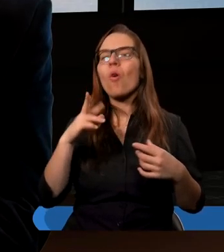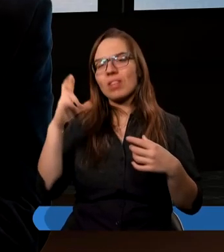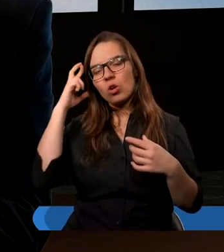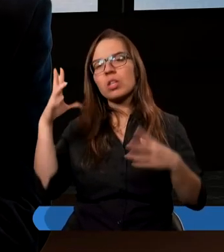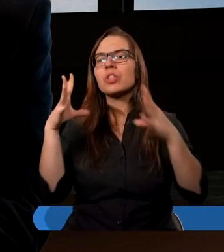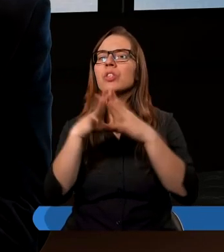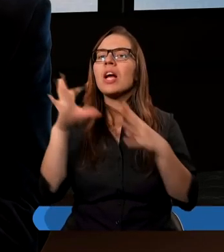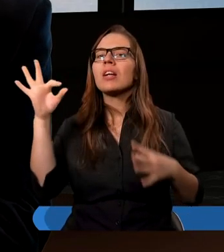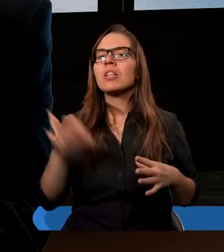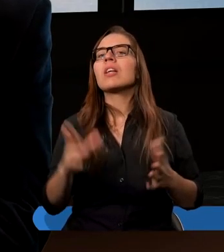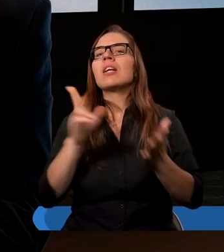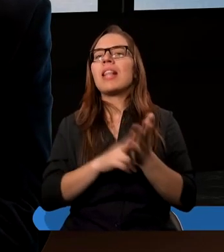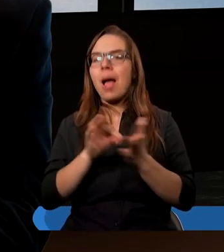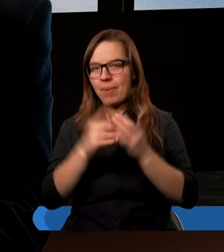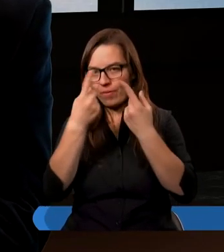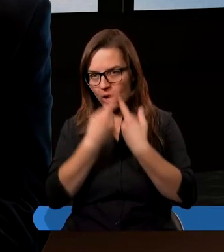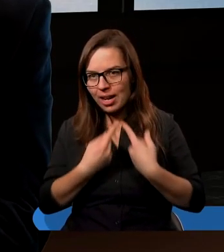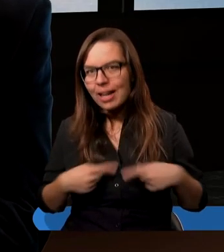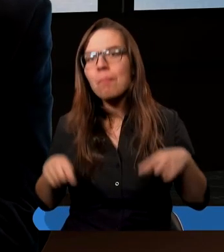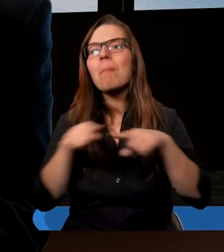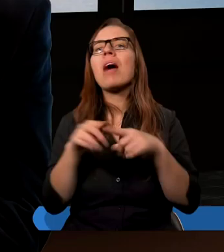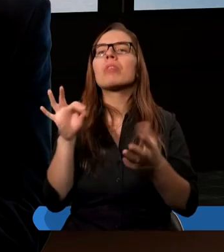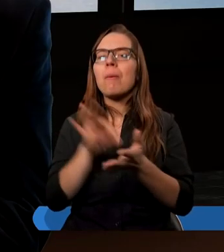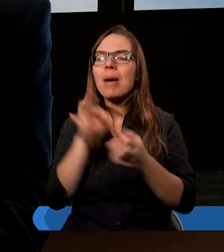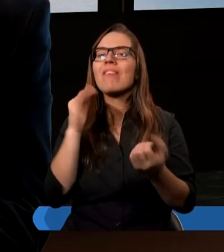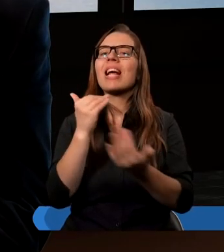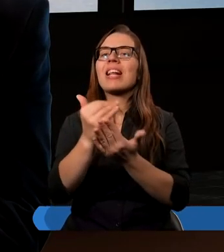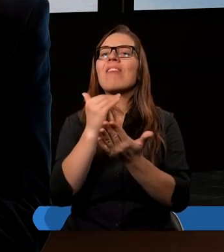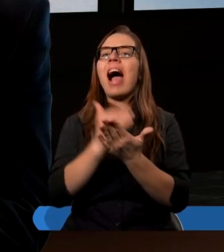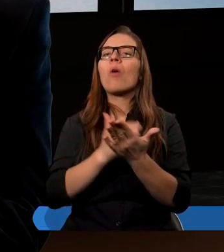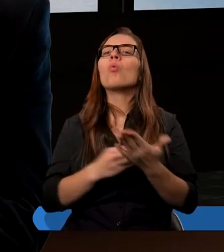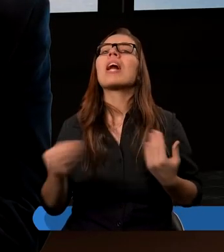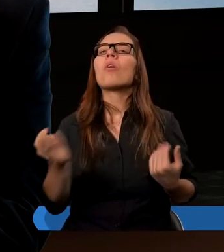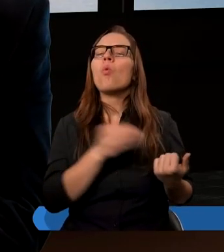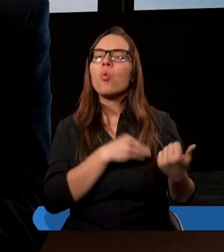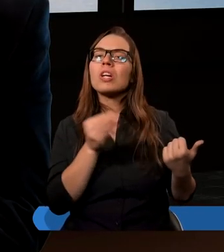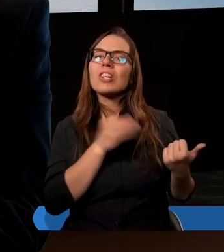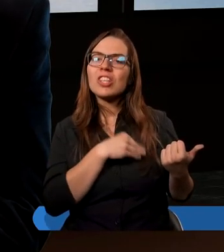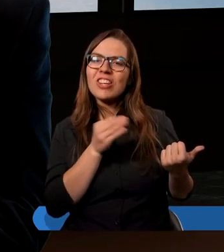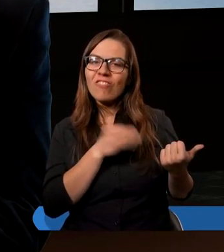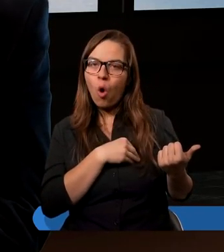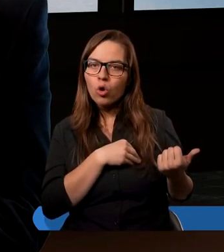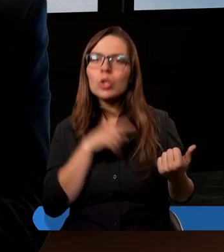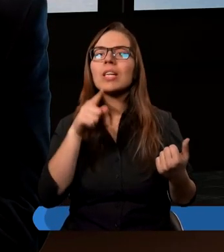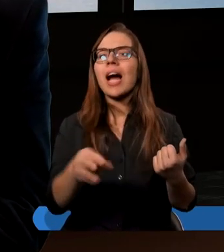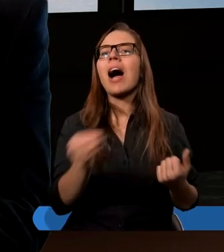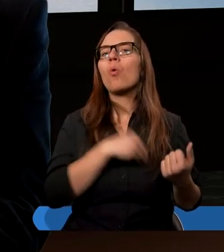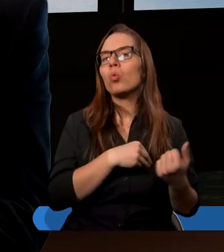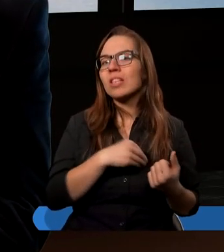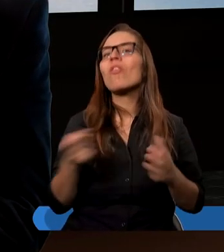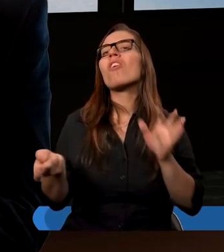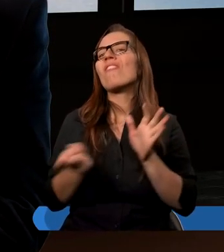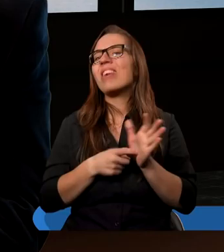Dziesięcina na pewno spełnia pewien warunek uczciwości i ta uczciwość tego